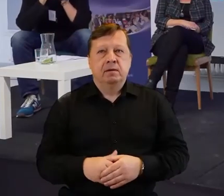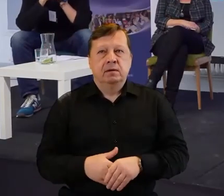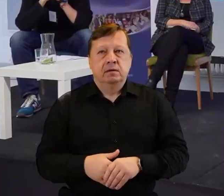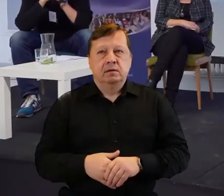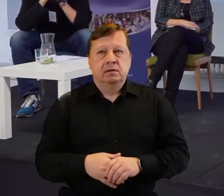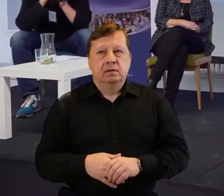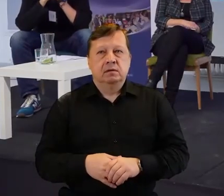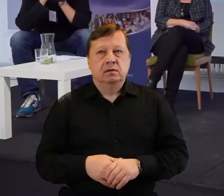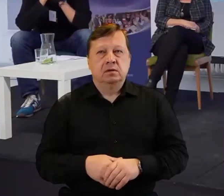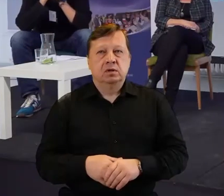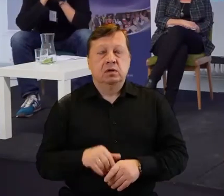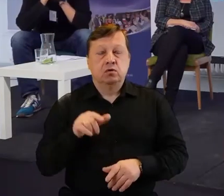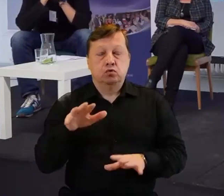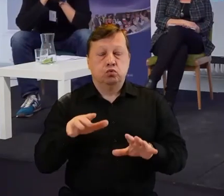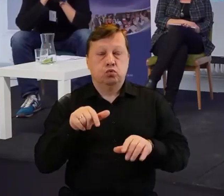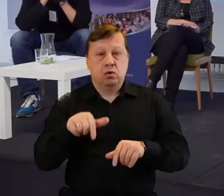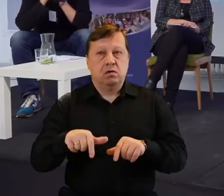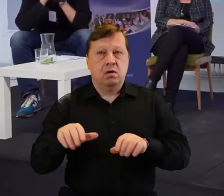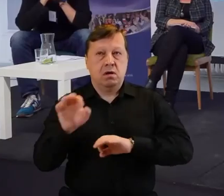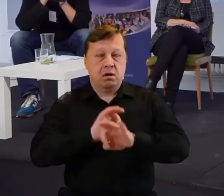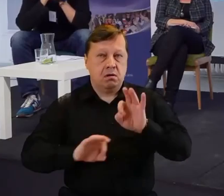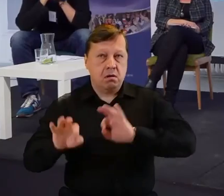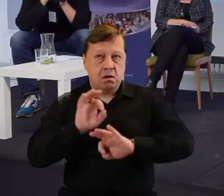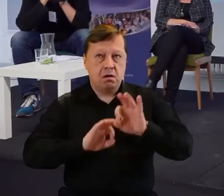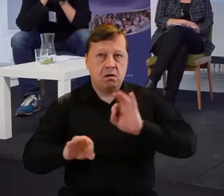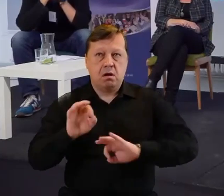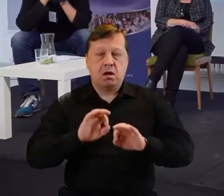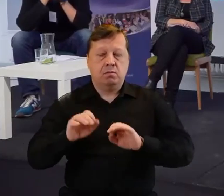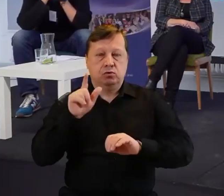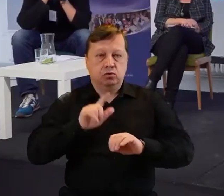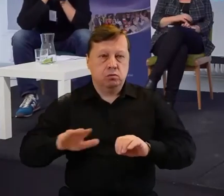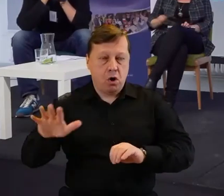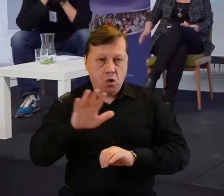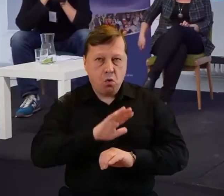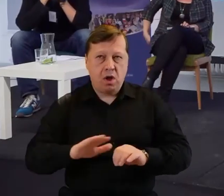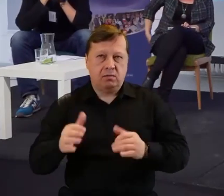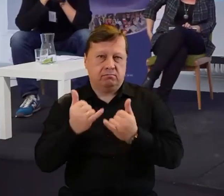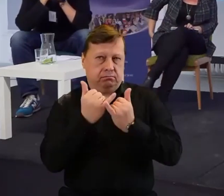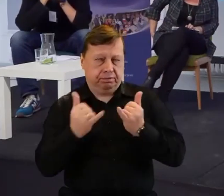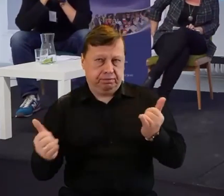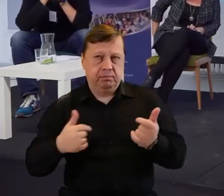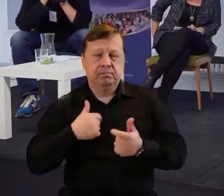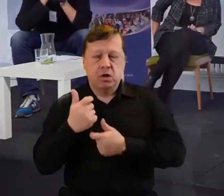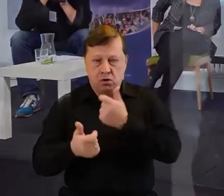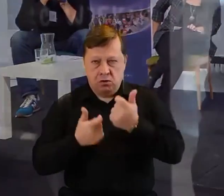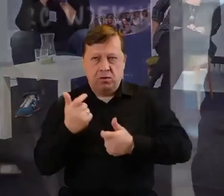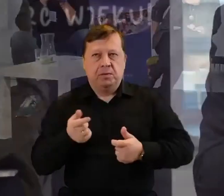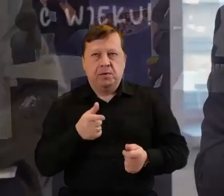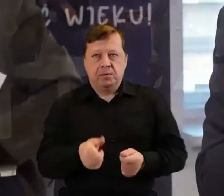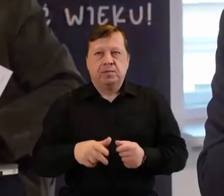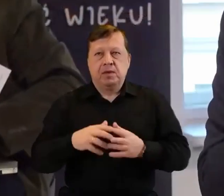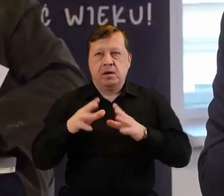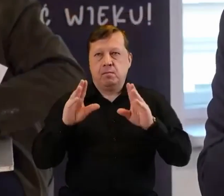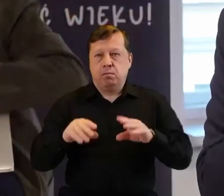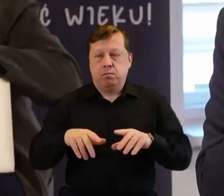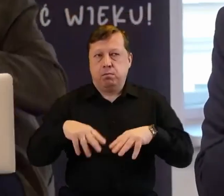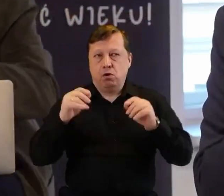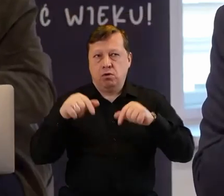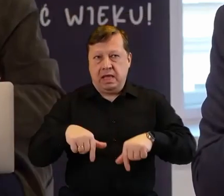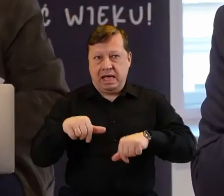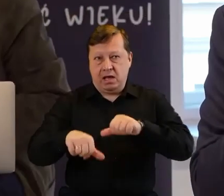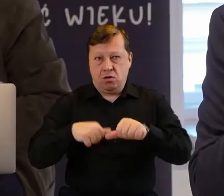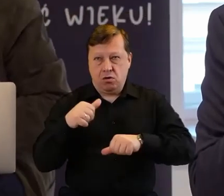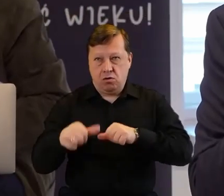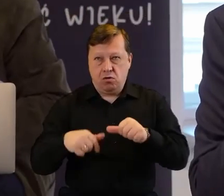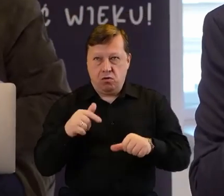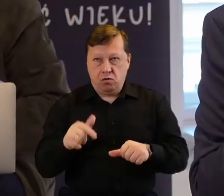jej rewitalizacja i taka techniczna, ale również społeczna. I na początku tego roku, w ramach różnych takich można powiedzieć